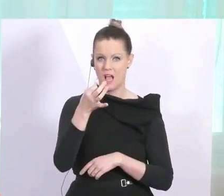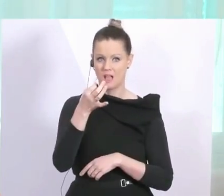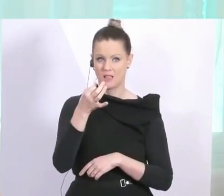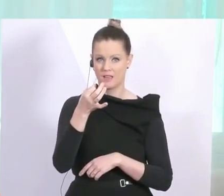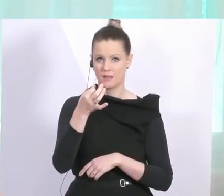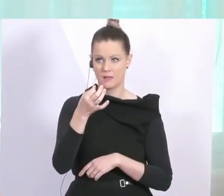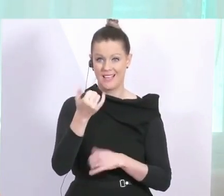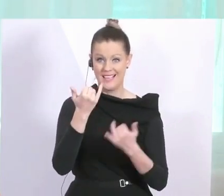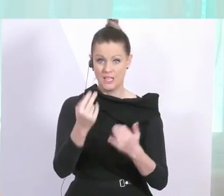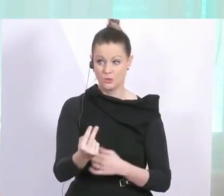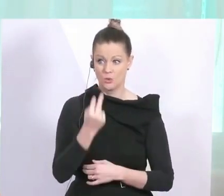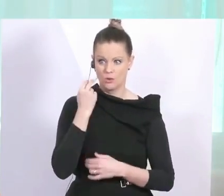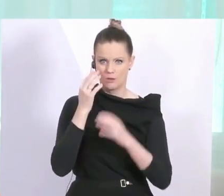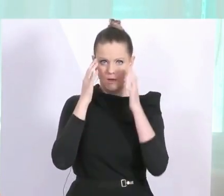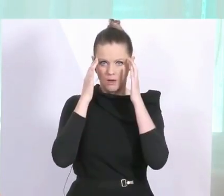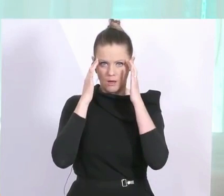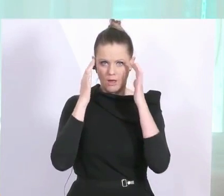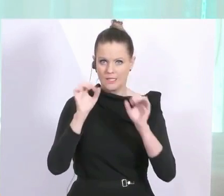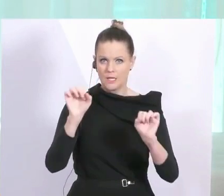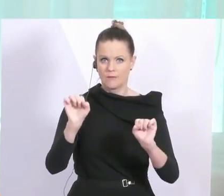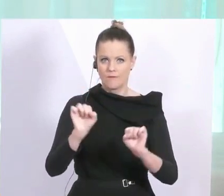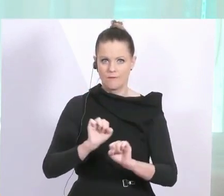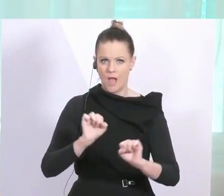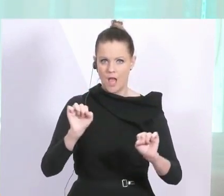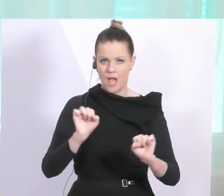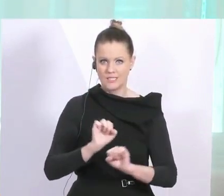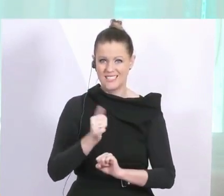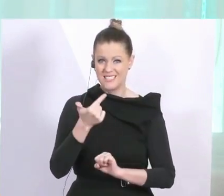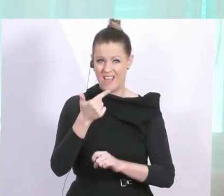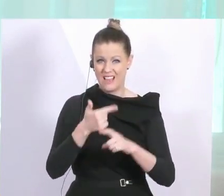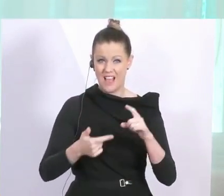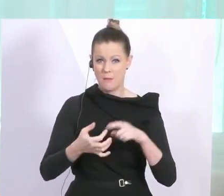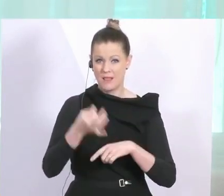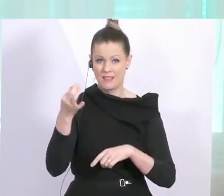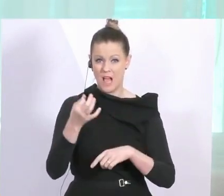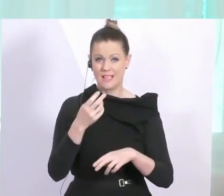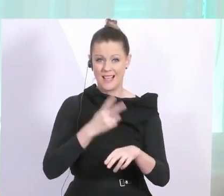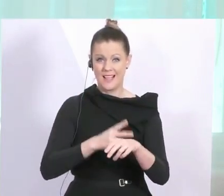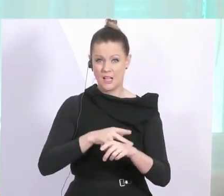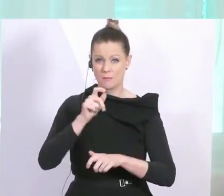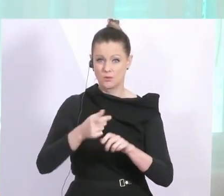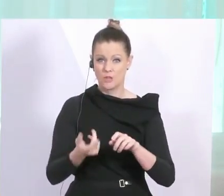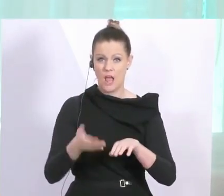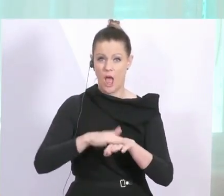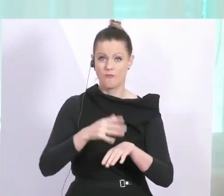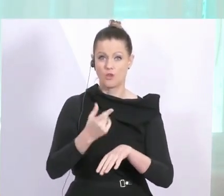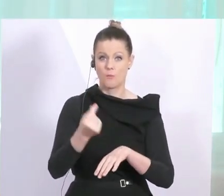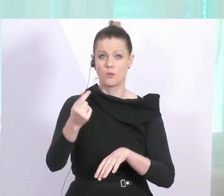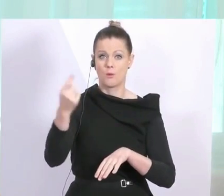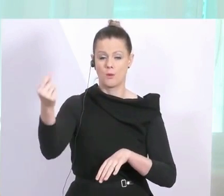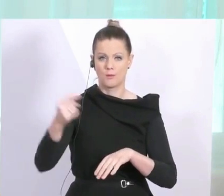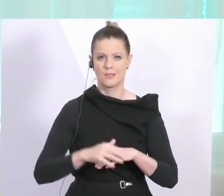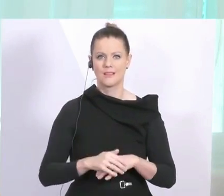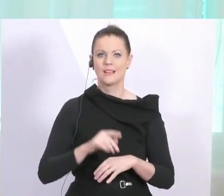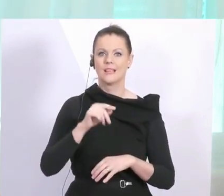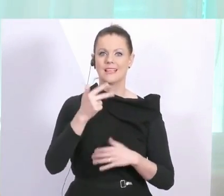eigentlich rückblickend gesehen. Wenn sich alle zweieinhalb Tage die Erkrankungszahl verdoppeln würde, dann auf 3